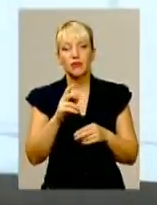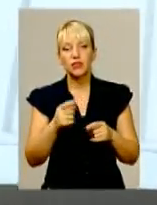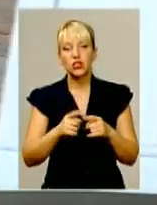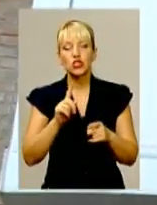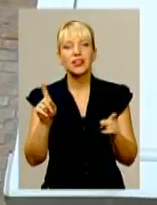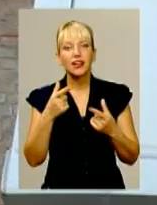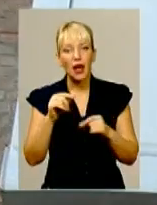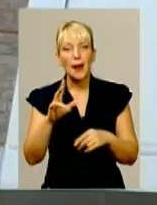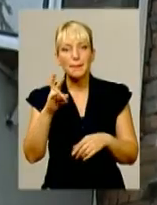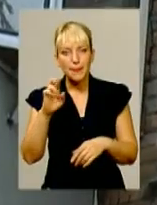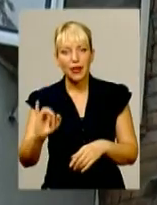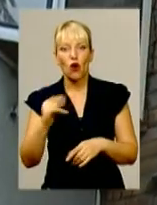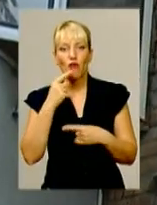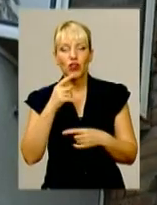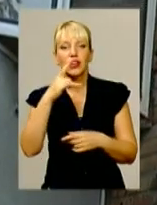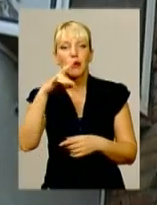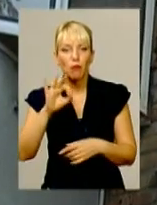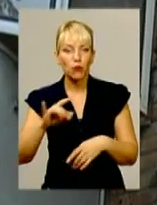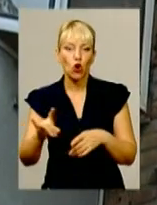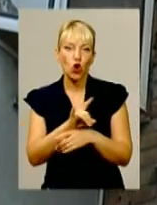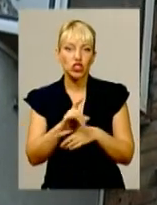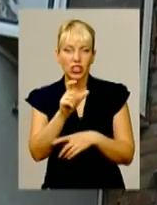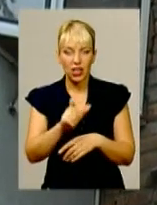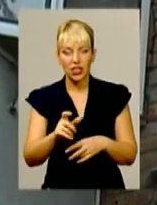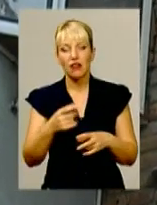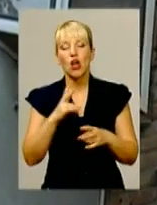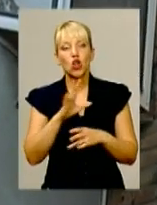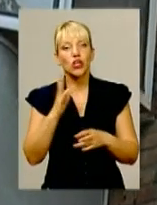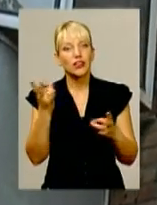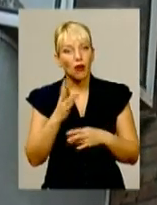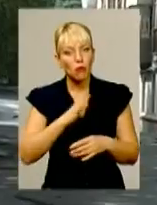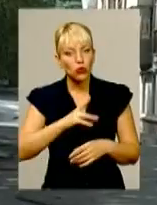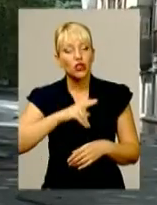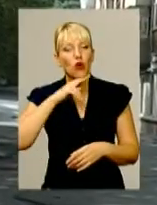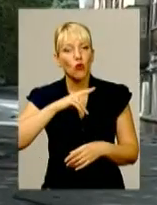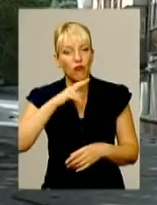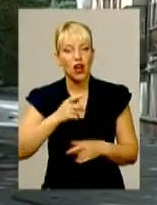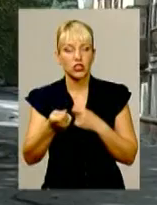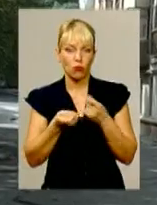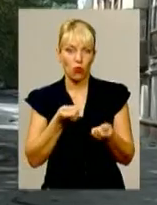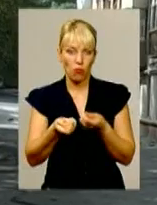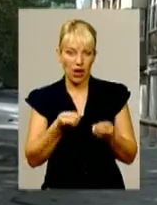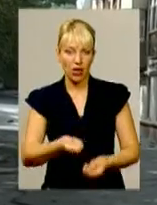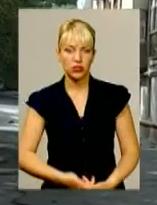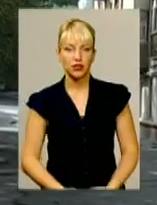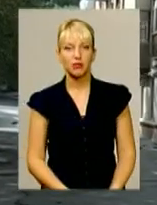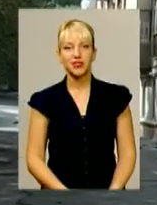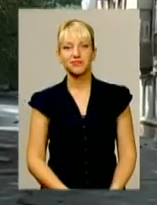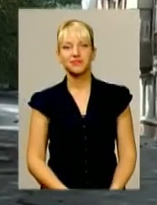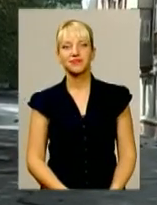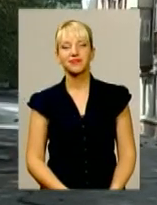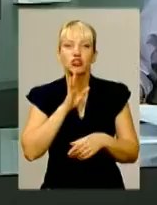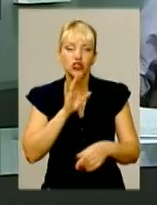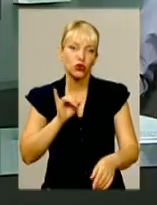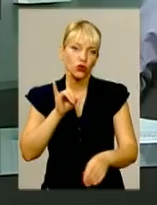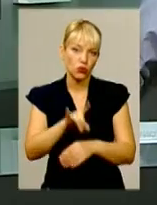шахраїв, повідомляють у міліції. Утім, пильність все ж не варто втрачати, застерігають комунальники. Юлія Стафурова, Михайло Габрух для інформаційного випуску.